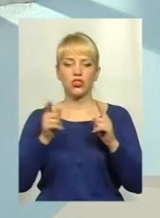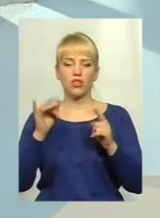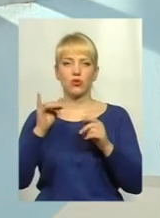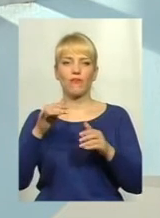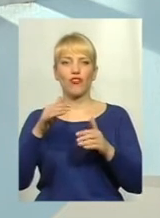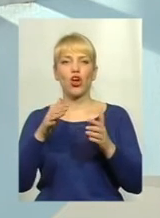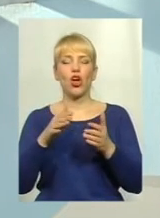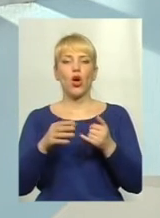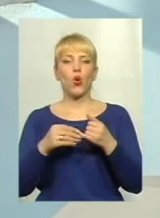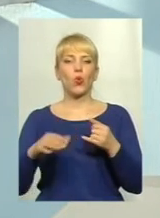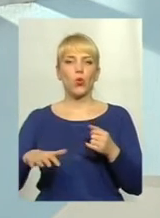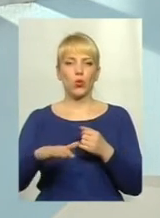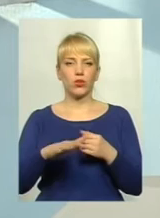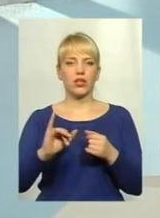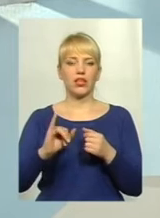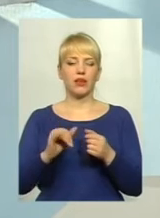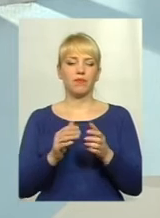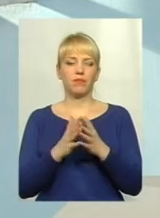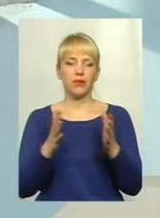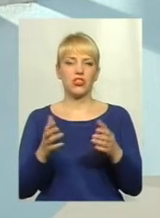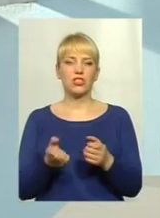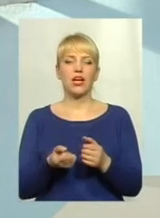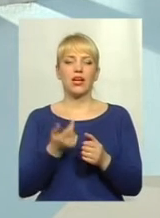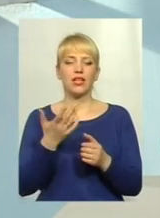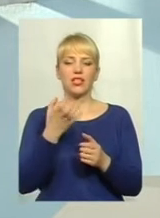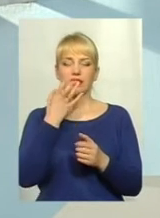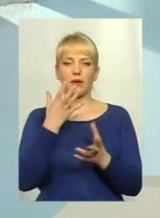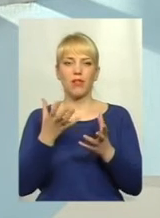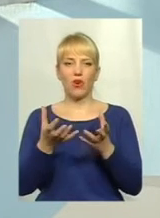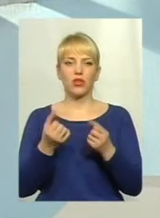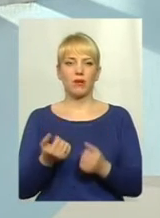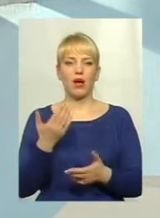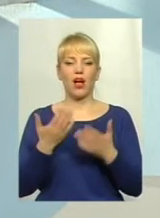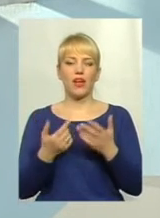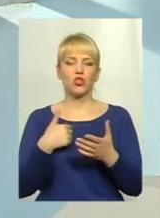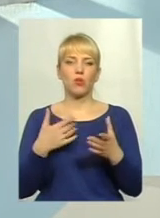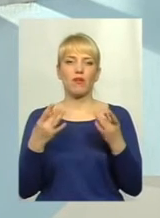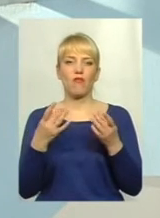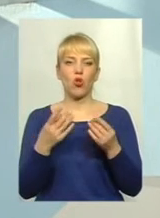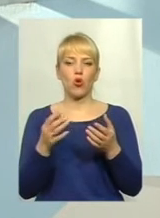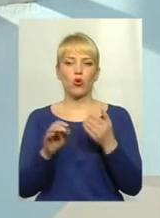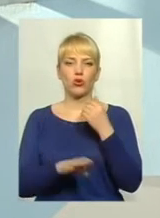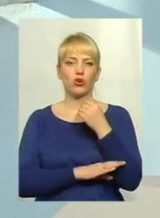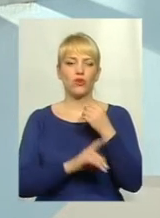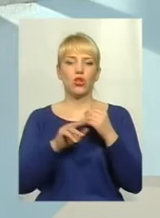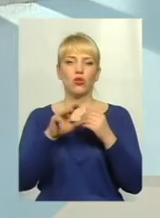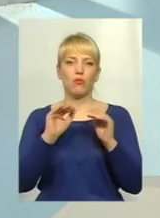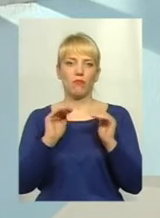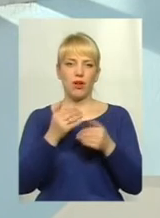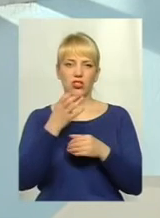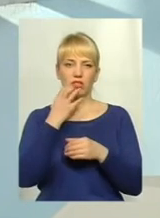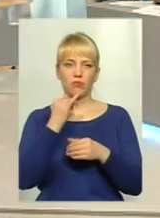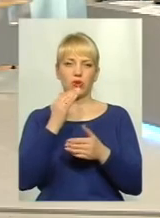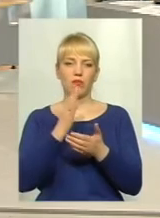установок, і більшу кількість тепла. Якщо ми палимо вологу деревину, то відповідно менша кількість тепла і маємо